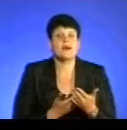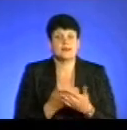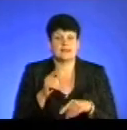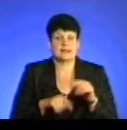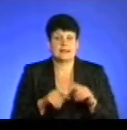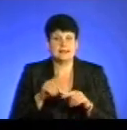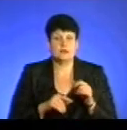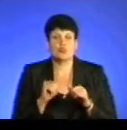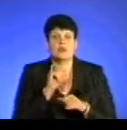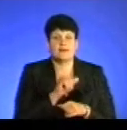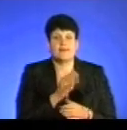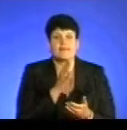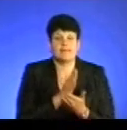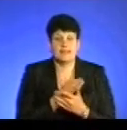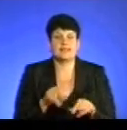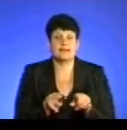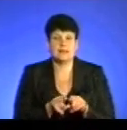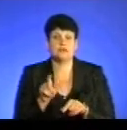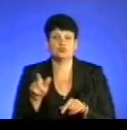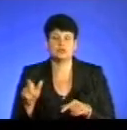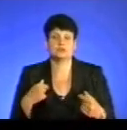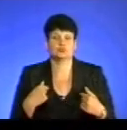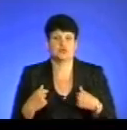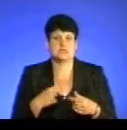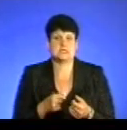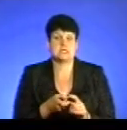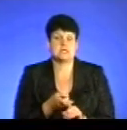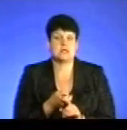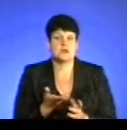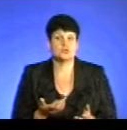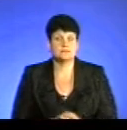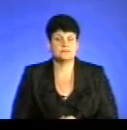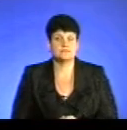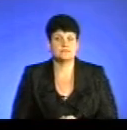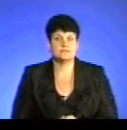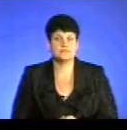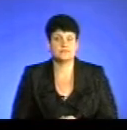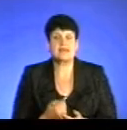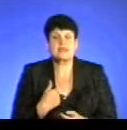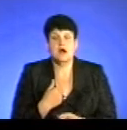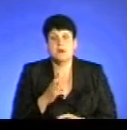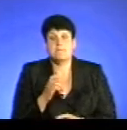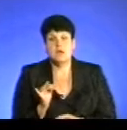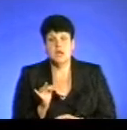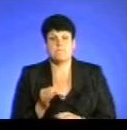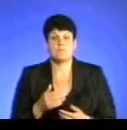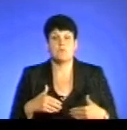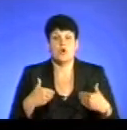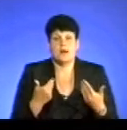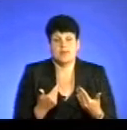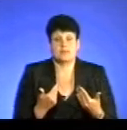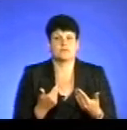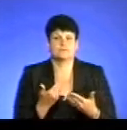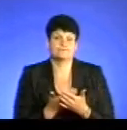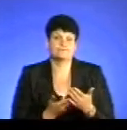у яких є такі люди, які страждають незалежністю? Ну, я порадив би родичам,